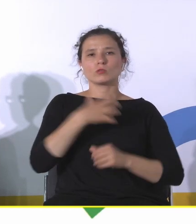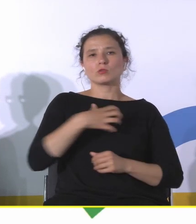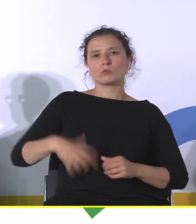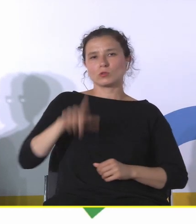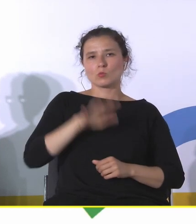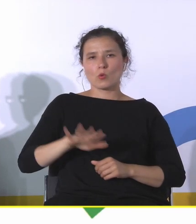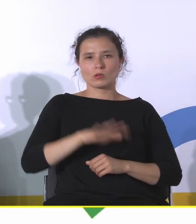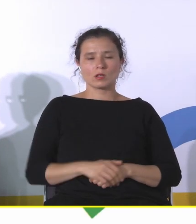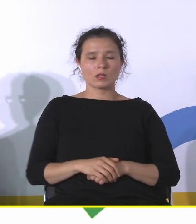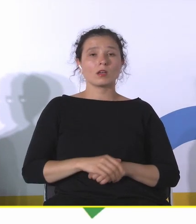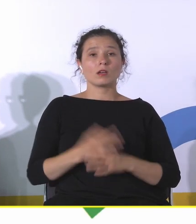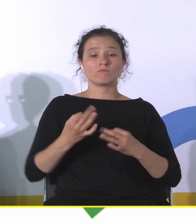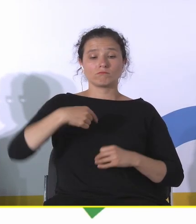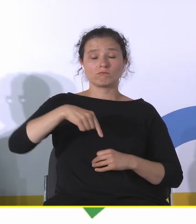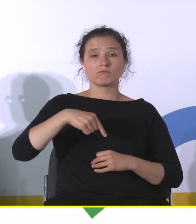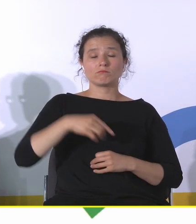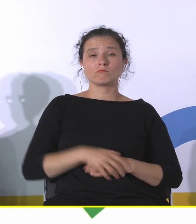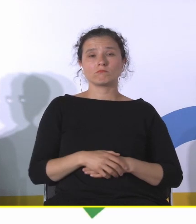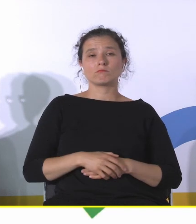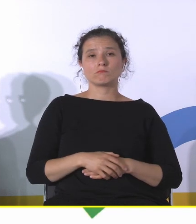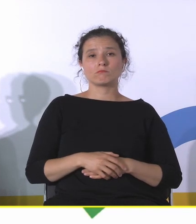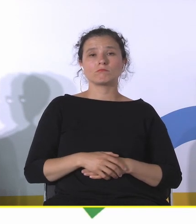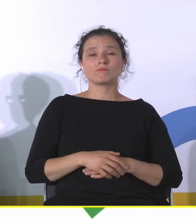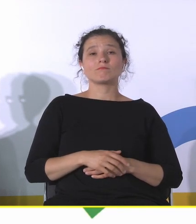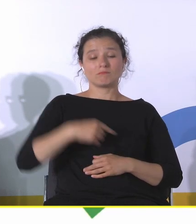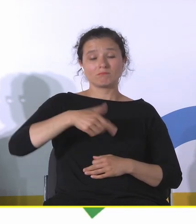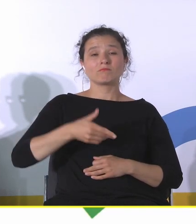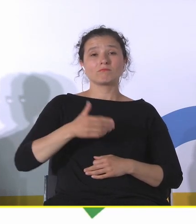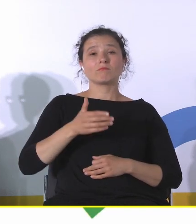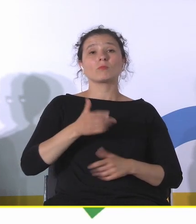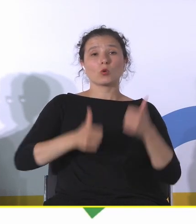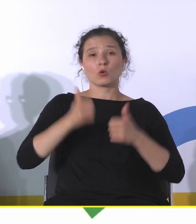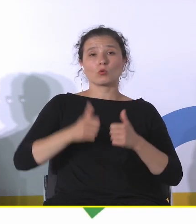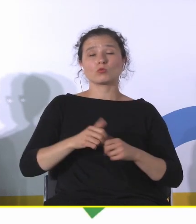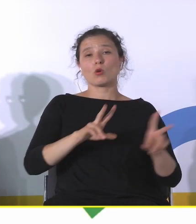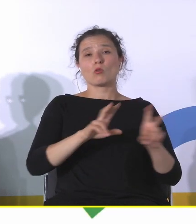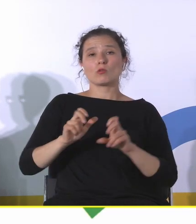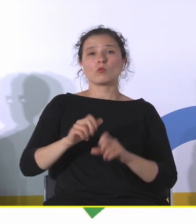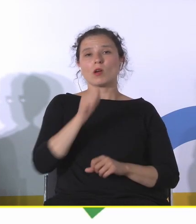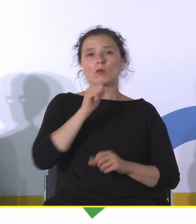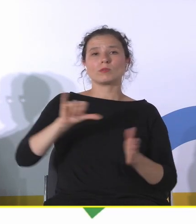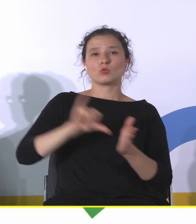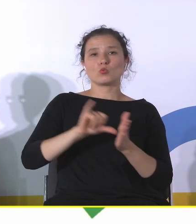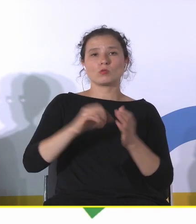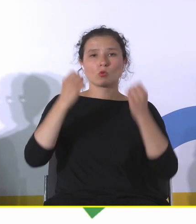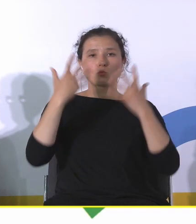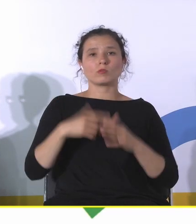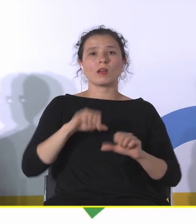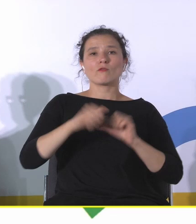kolejny tytuł, kolejny konkurs, przepraszam, o tytuł Europejskiej Stolicy Kultury w 29 roku.